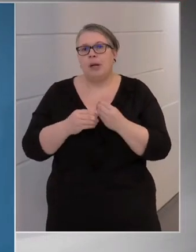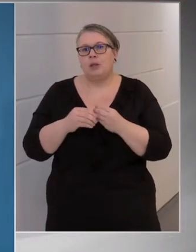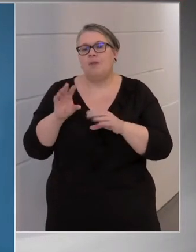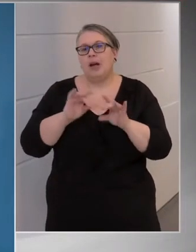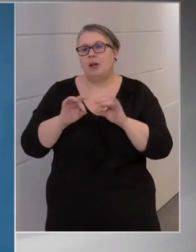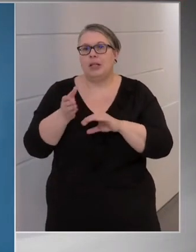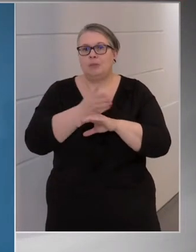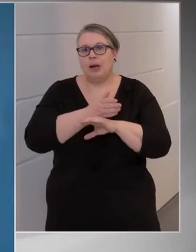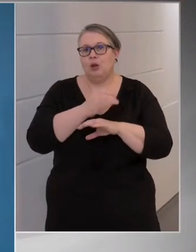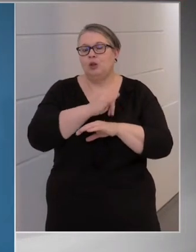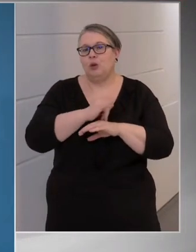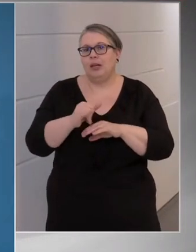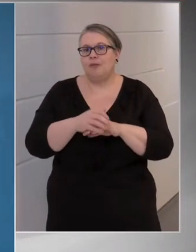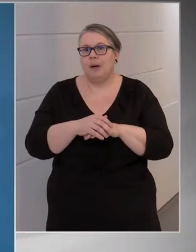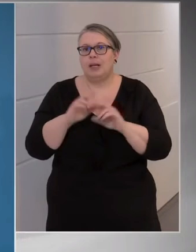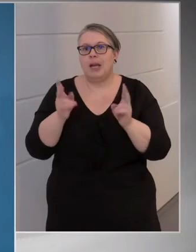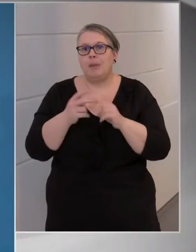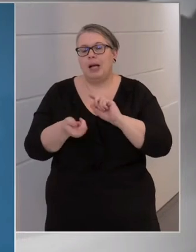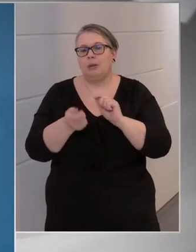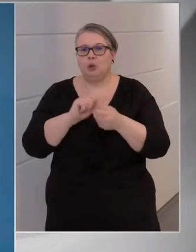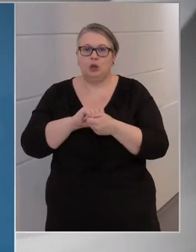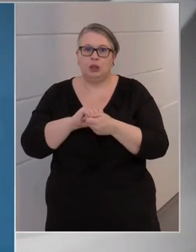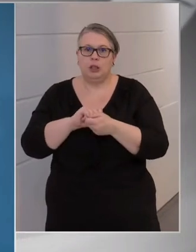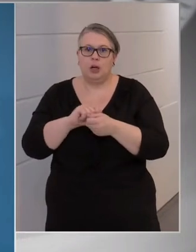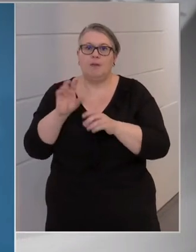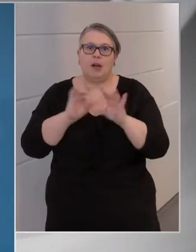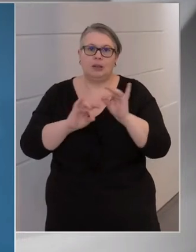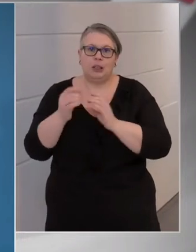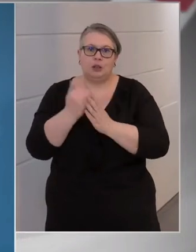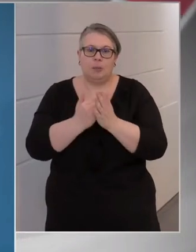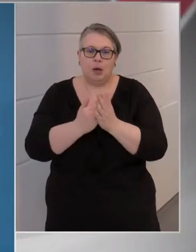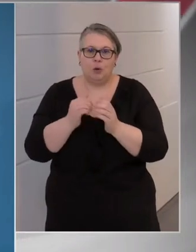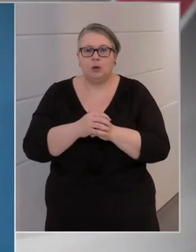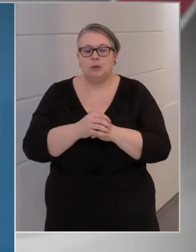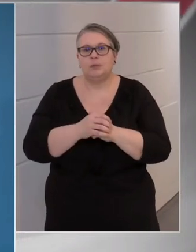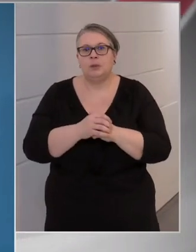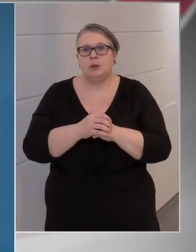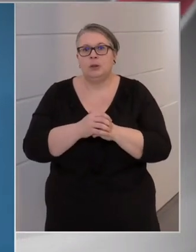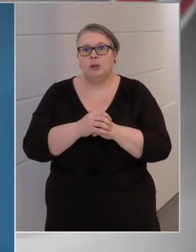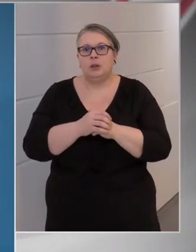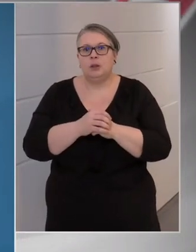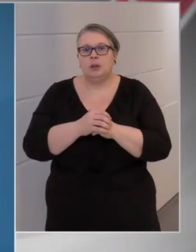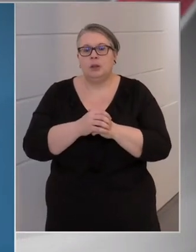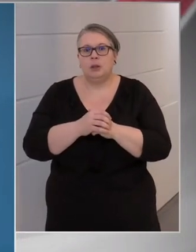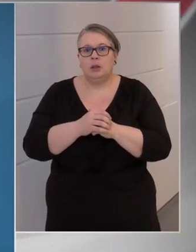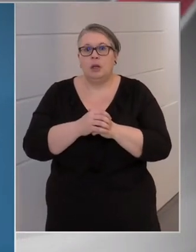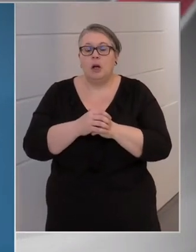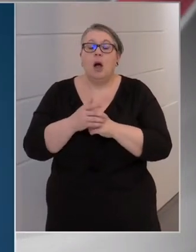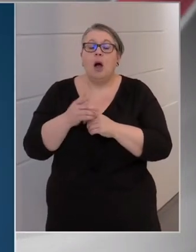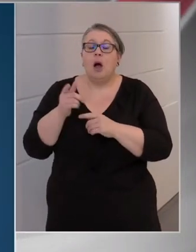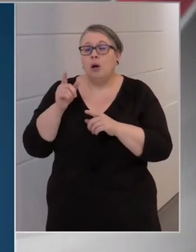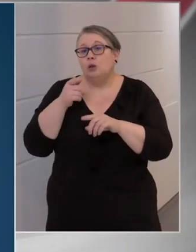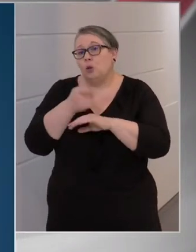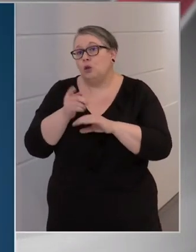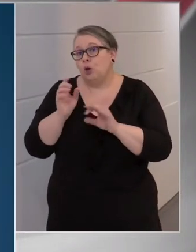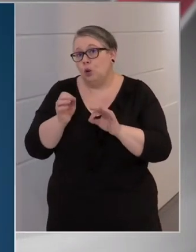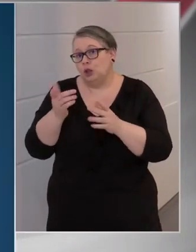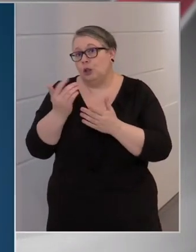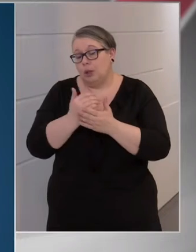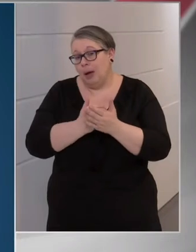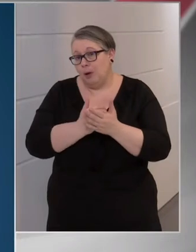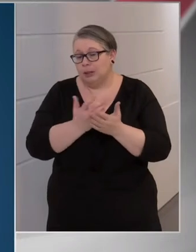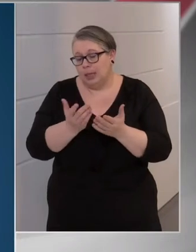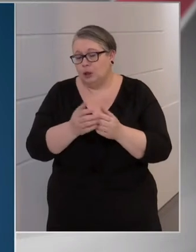választás megelőző évben nem lehet módosítani választási szabályokat. És végül a... Jó is, bocsánat, túlozom, egyébként jó is a